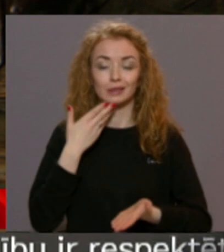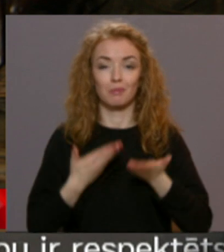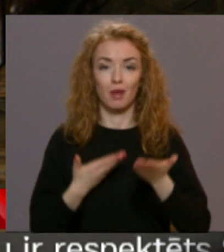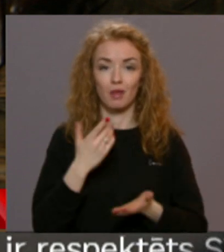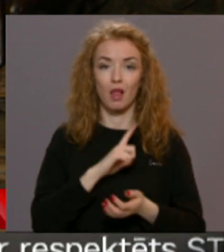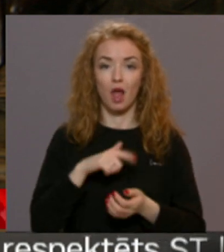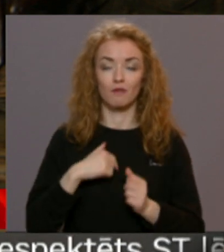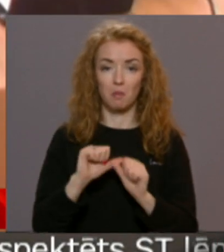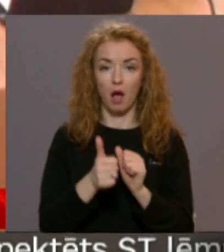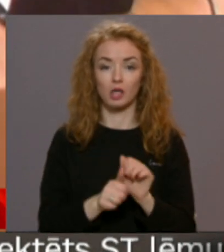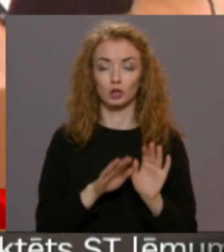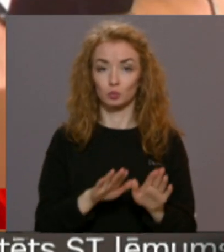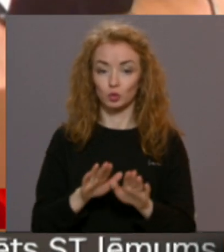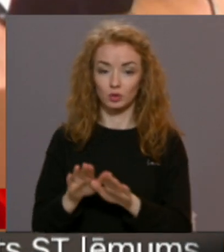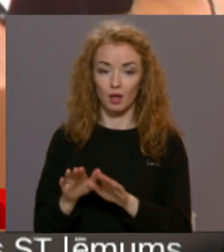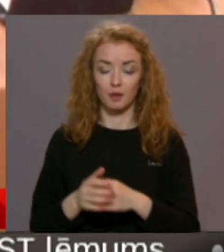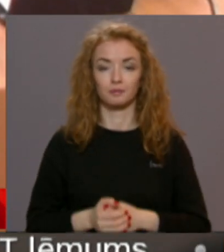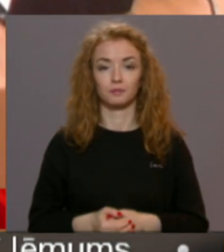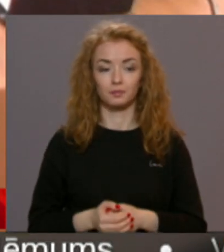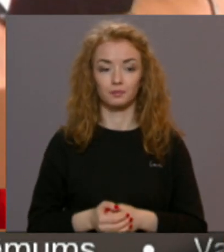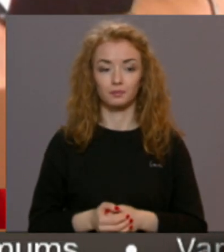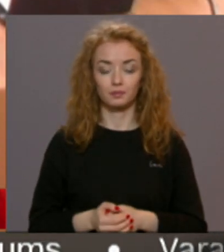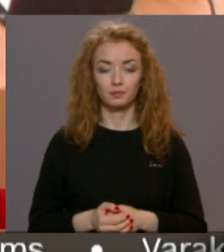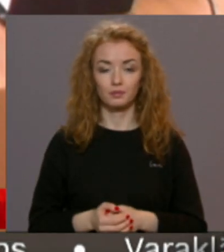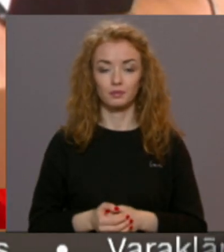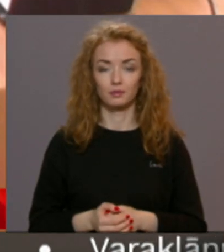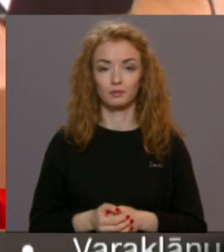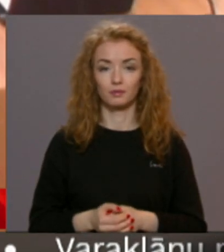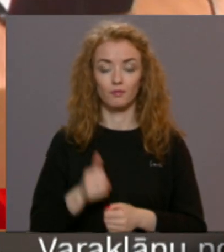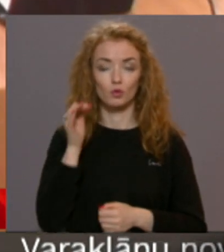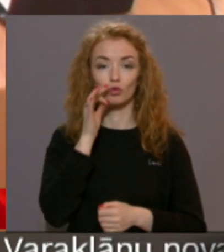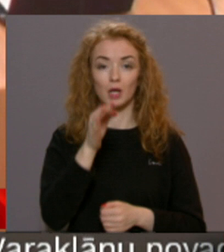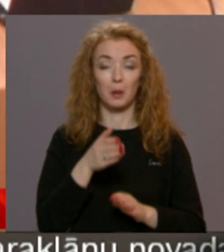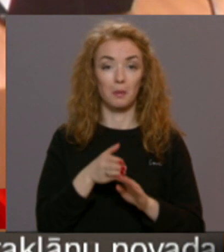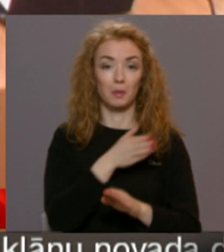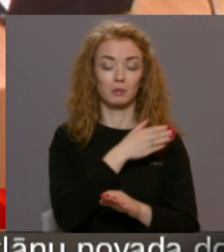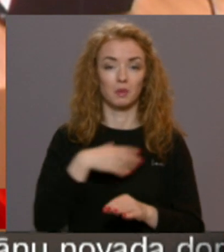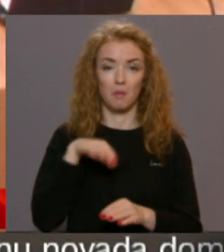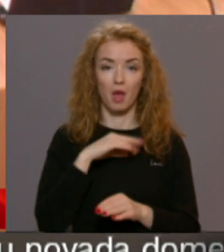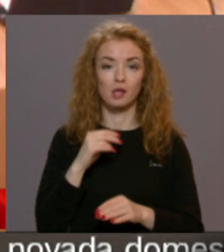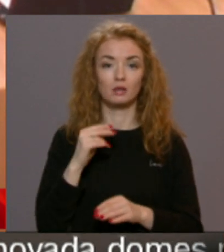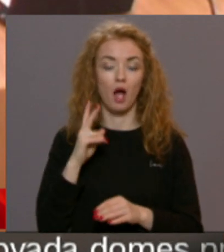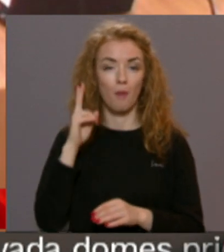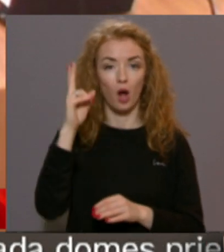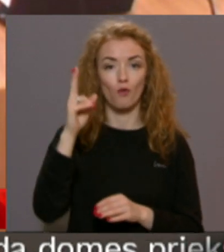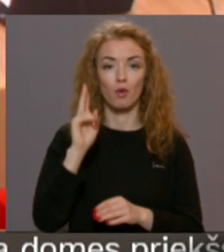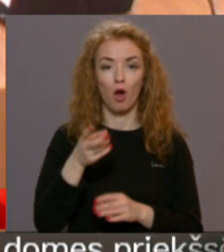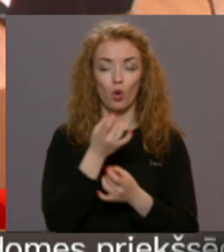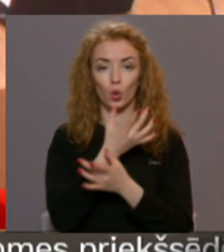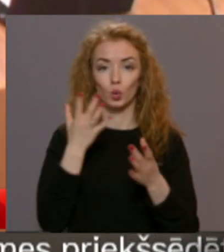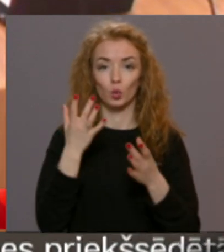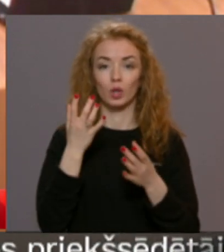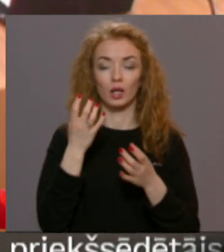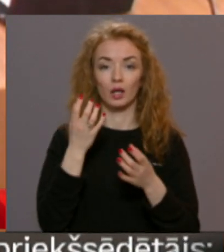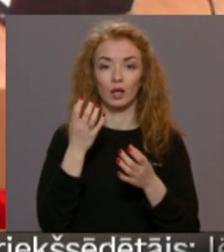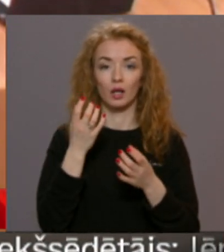Latvijas mākslas muzejā. Pirms mēs uzdrošināmies apgalvot, ka kāds kultūras iestātes apmeklējums